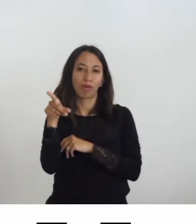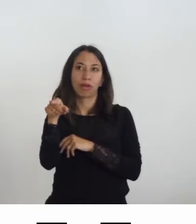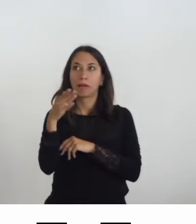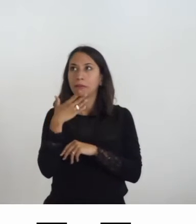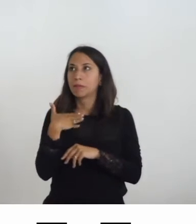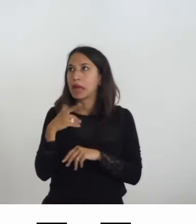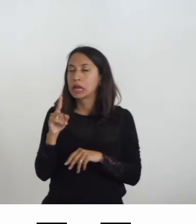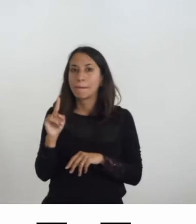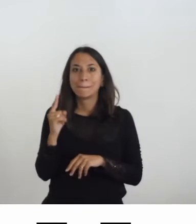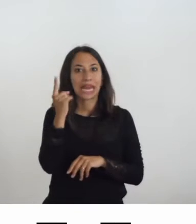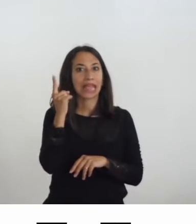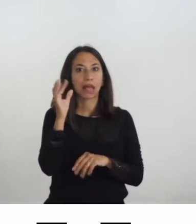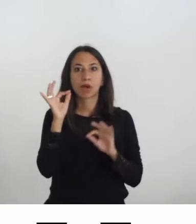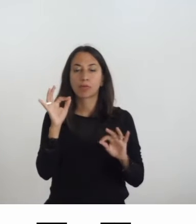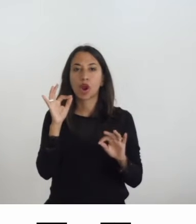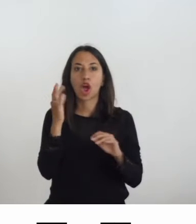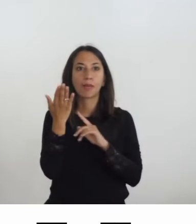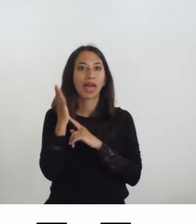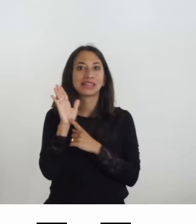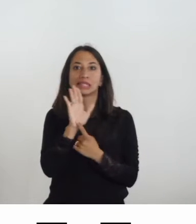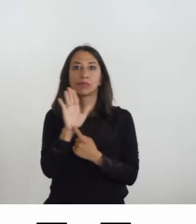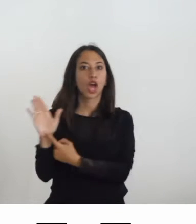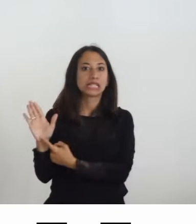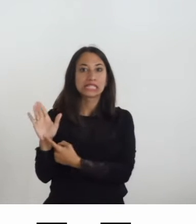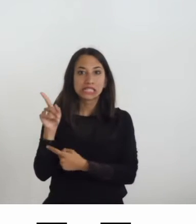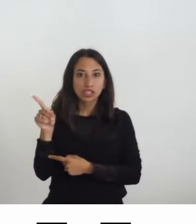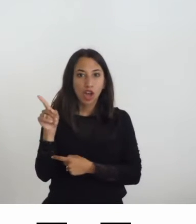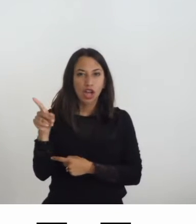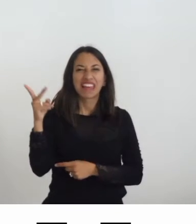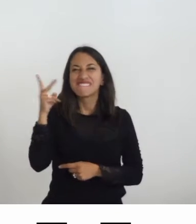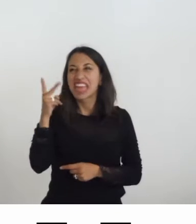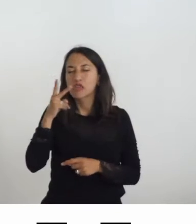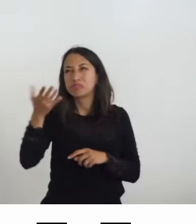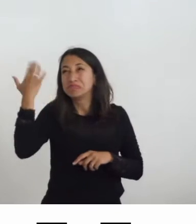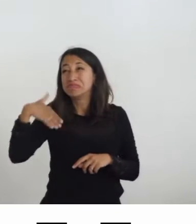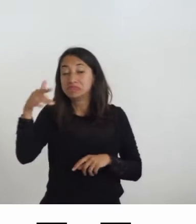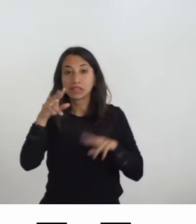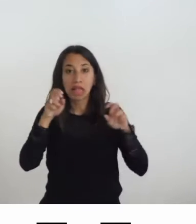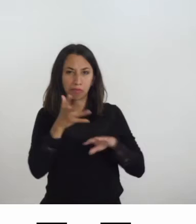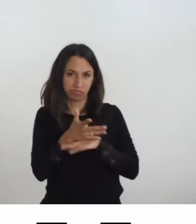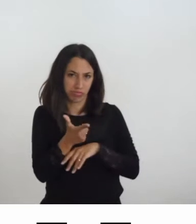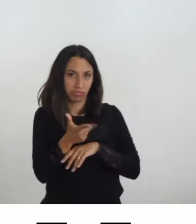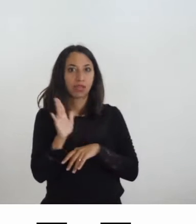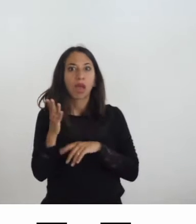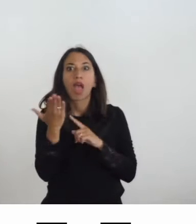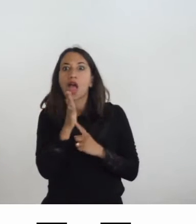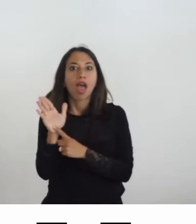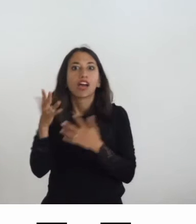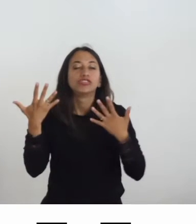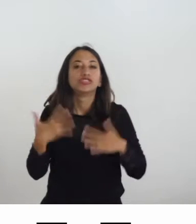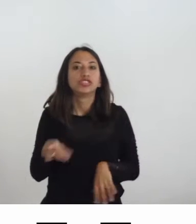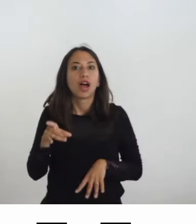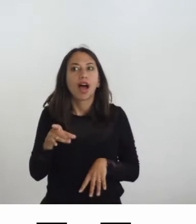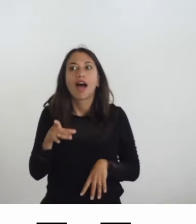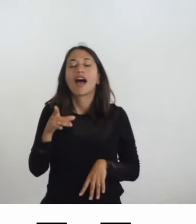esposizione che ha avuto, anche quando ancora non si parlava di accessibilità, che ha avuto attenzione sull